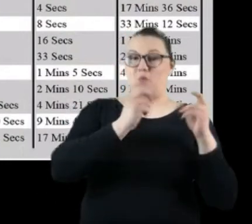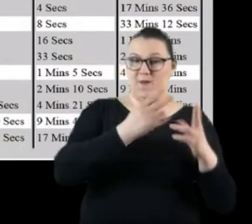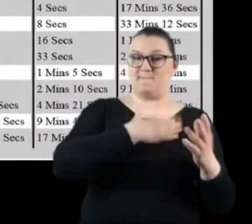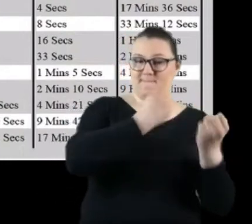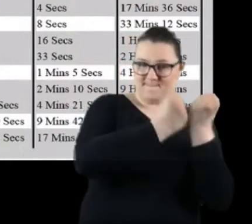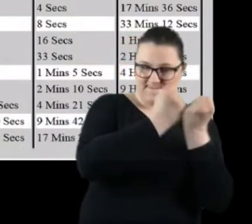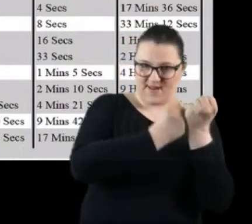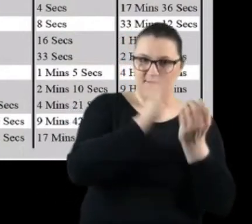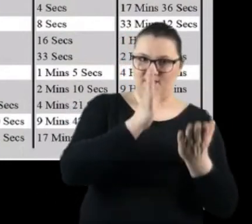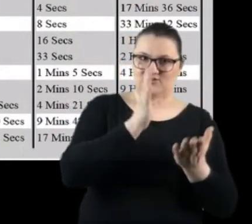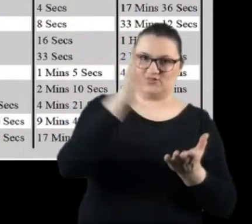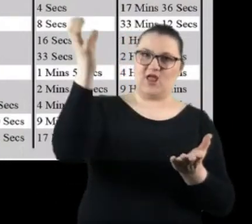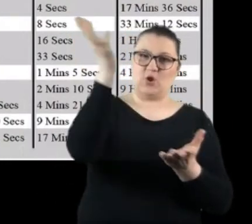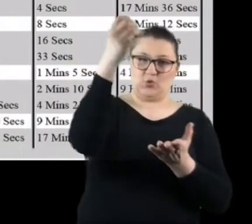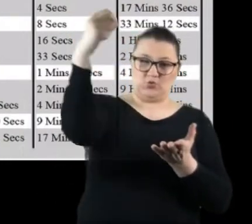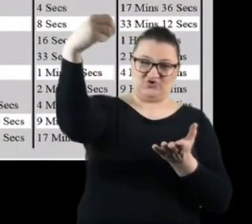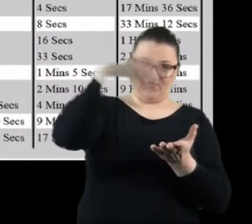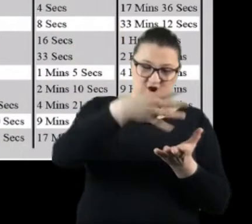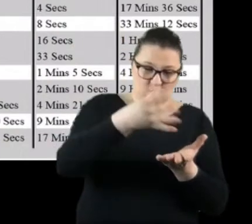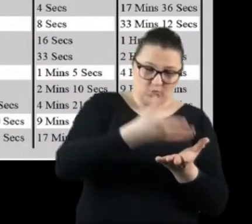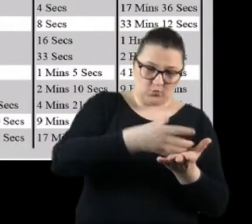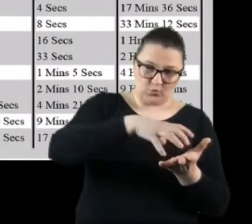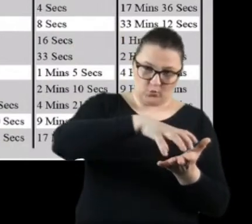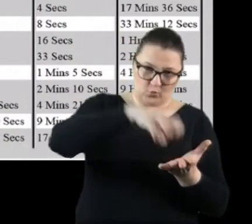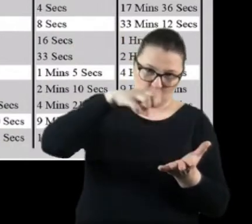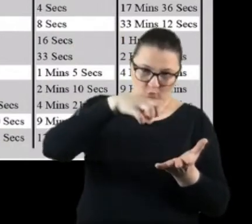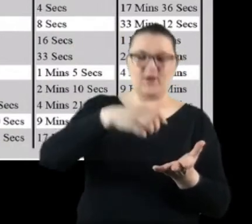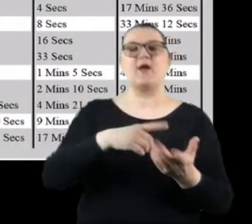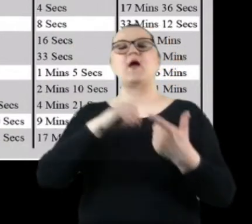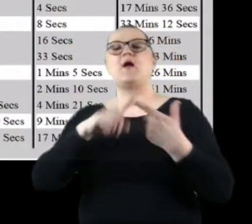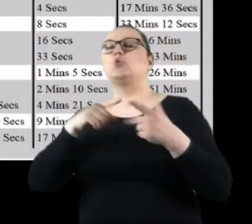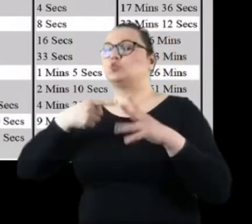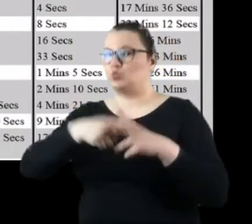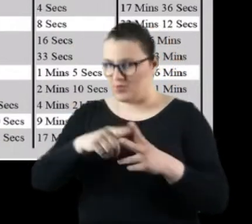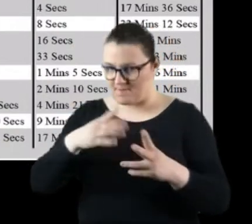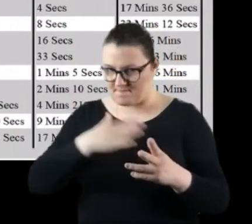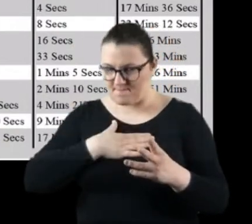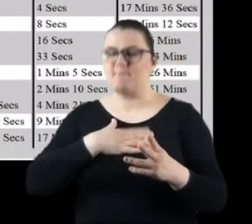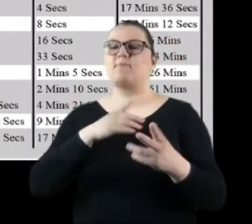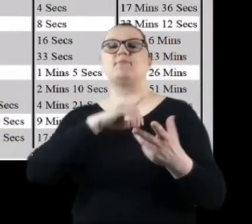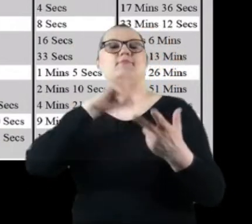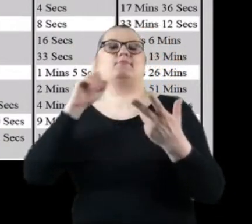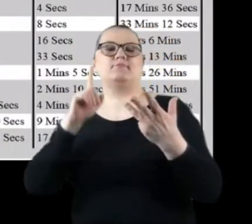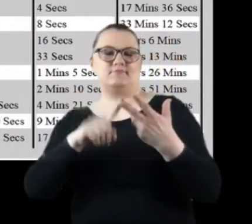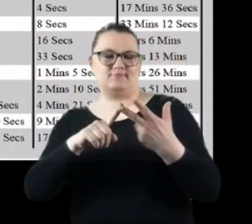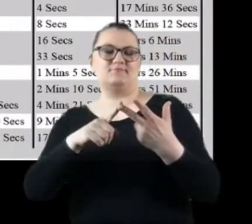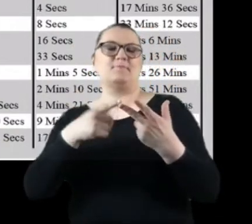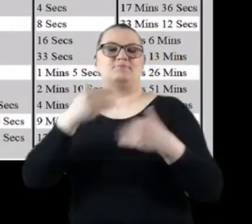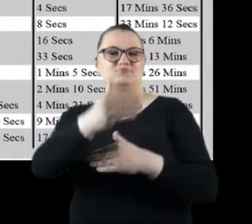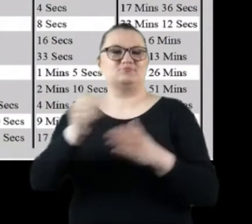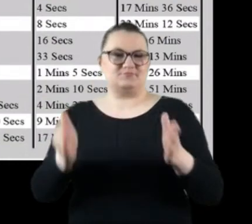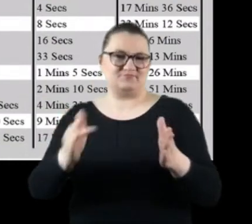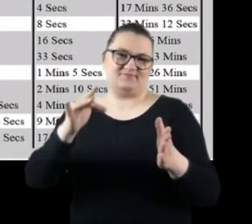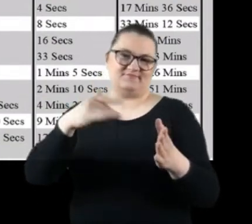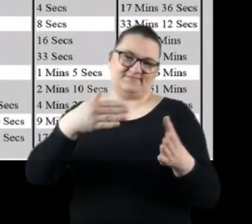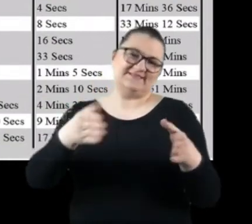utrwalimy obraz. Mamy otworek, przez który wpada światło i naszą przestrzeń zamkniętą. Tak